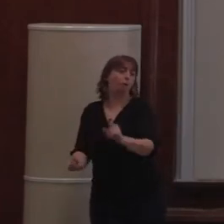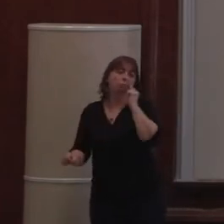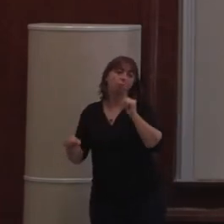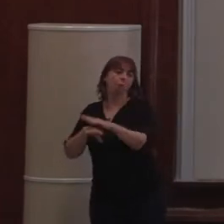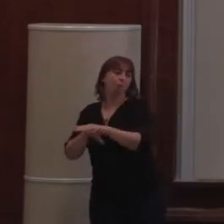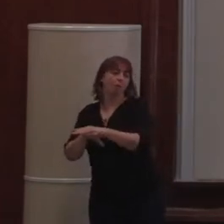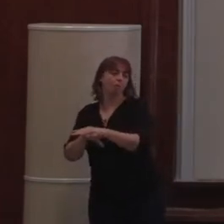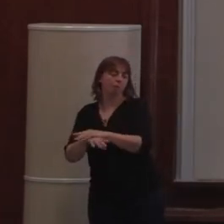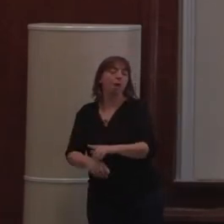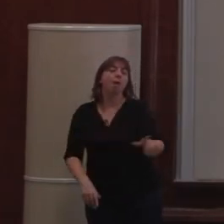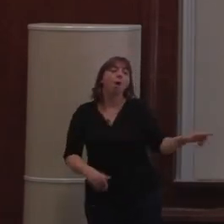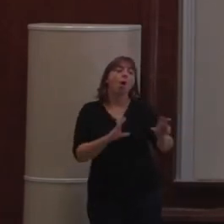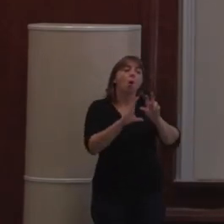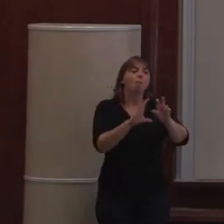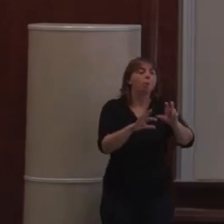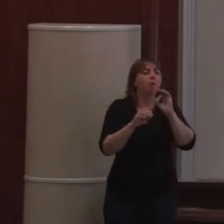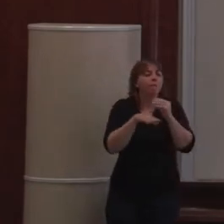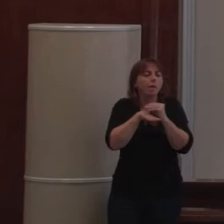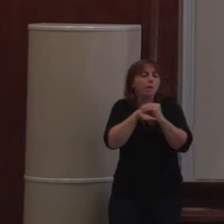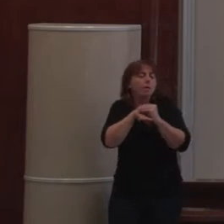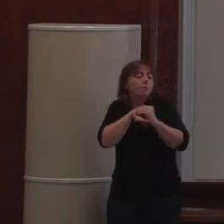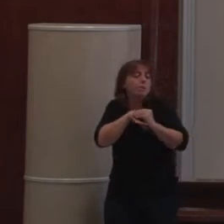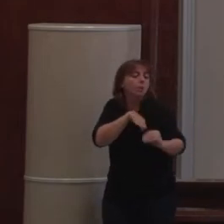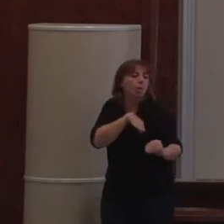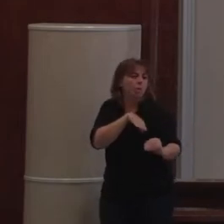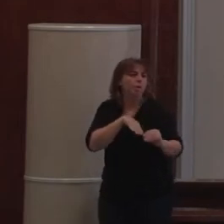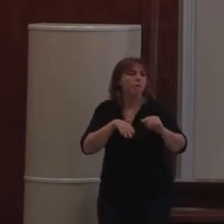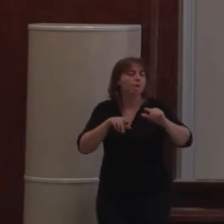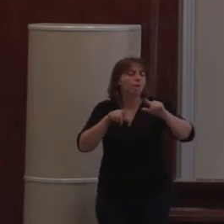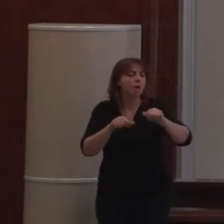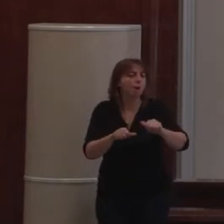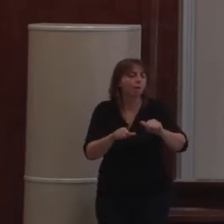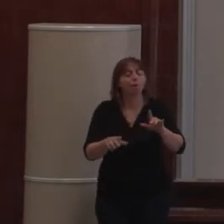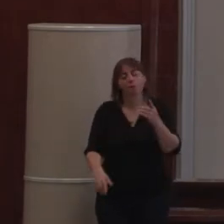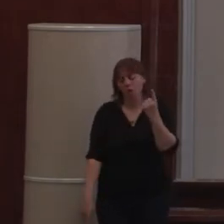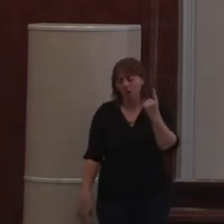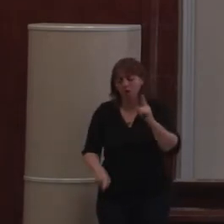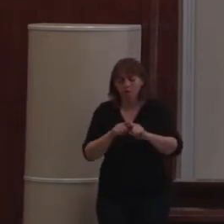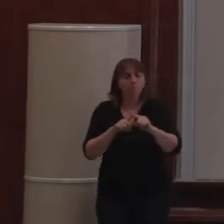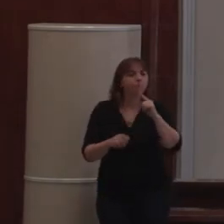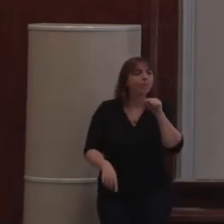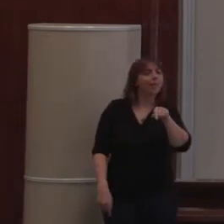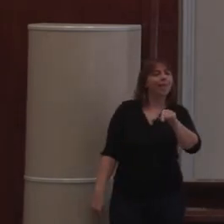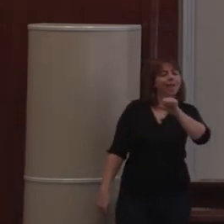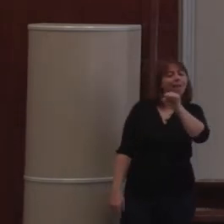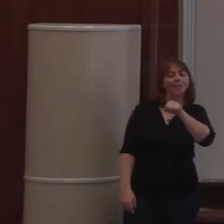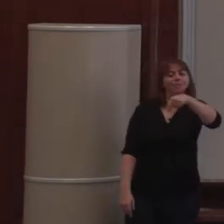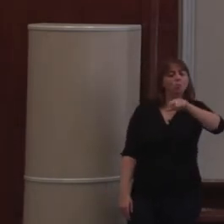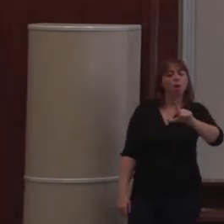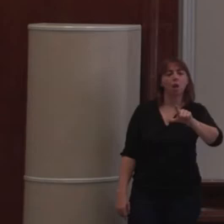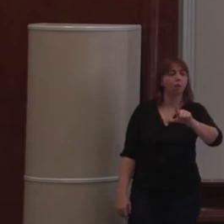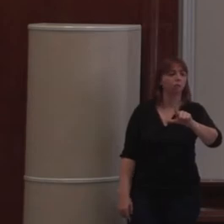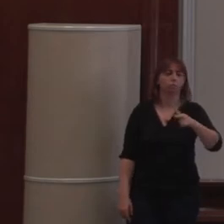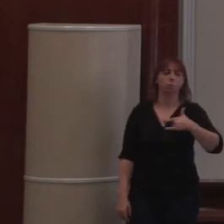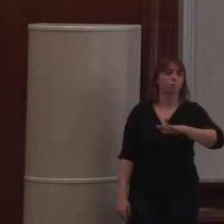C'est une sécurité extrêmement granulaire. Donc, le point principal, c'est qu'on n'utilise pas SQL, où toutes les informations